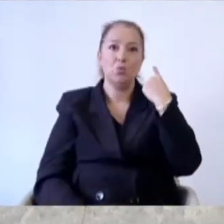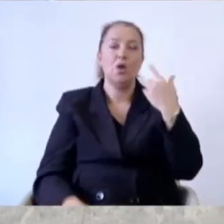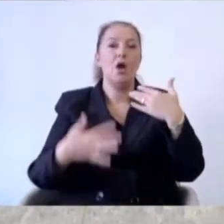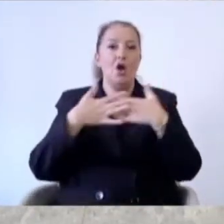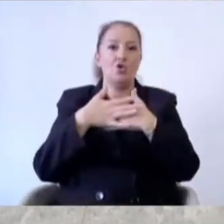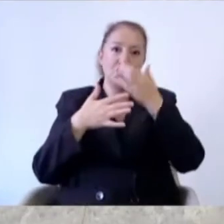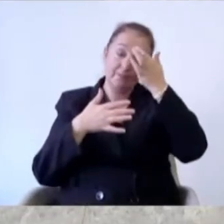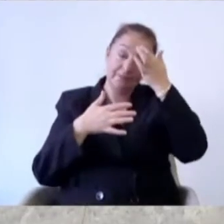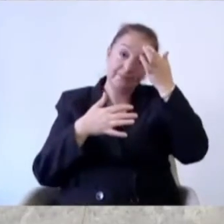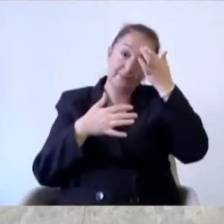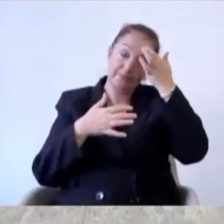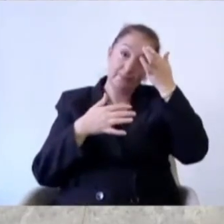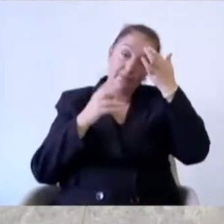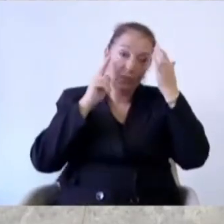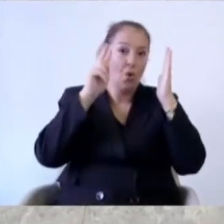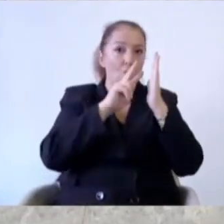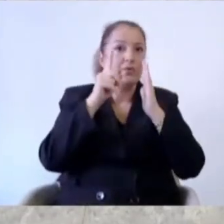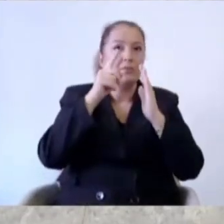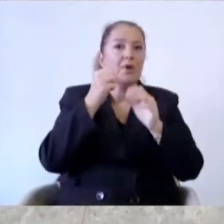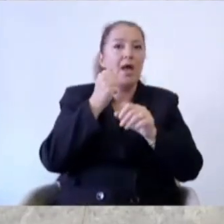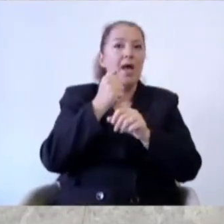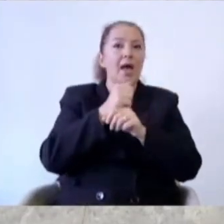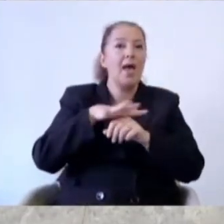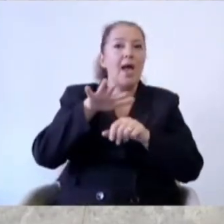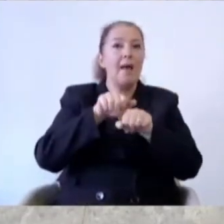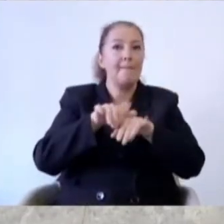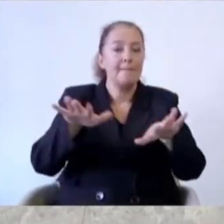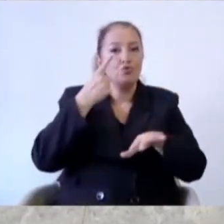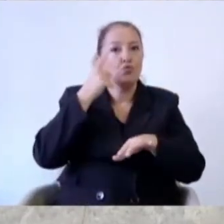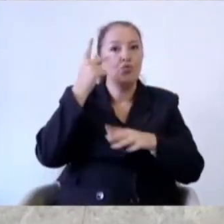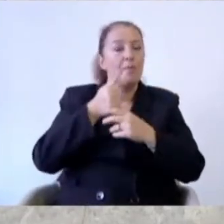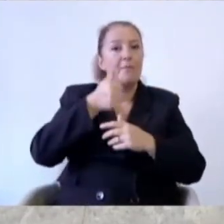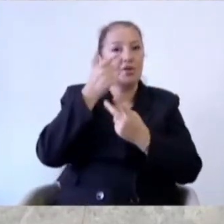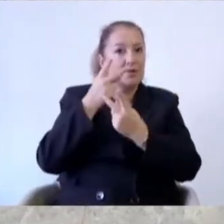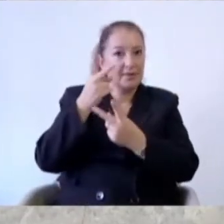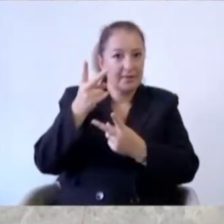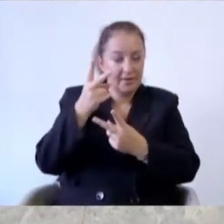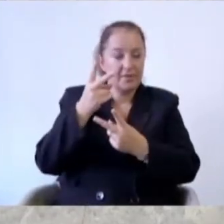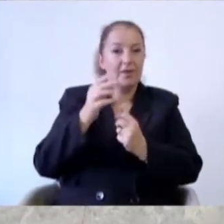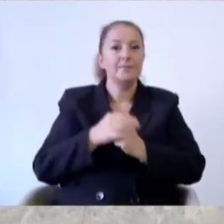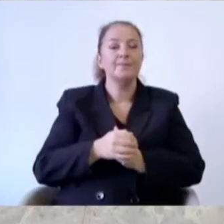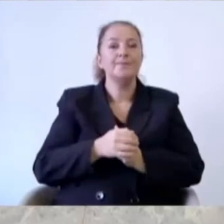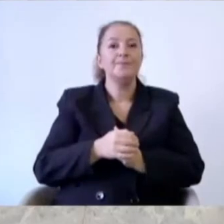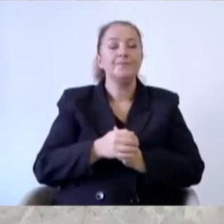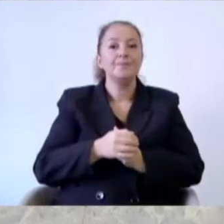okudum ııı bir genelge yayınlanmış Cumhurbaşkanlığı genelgesi.